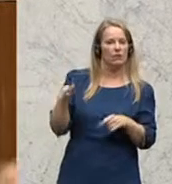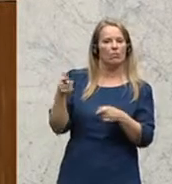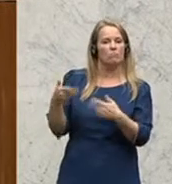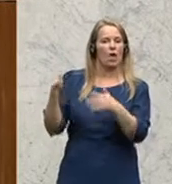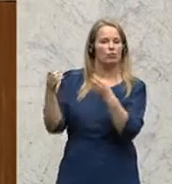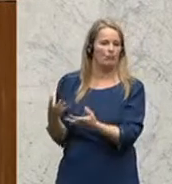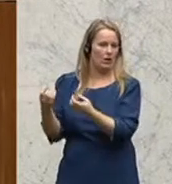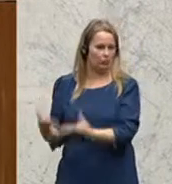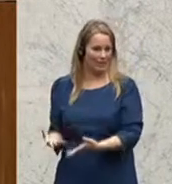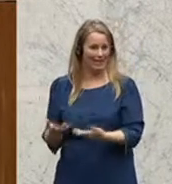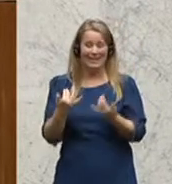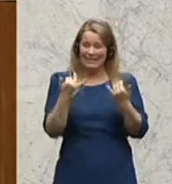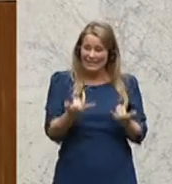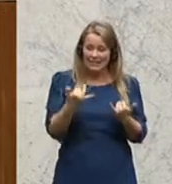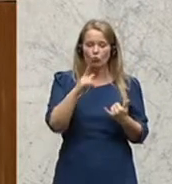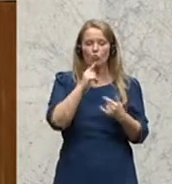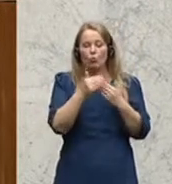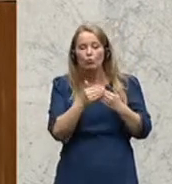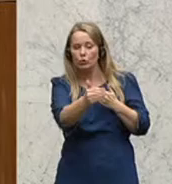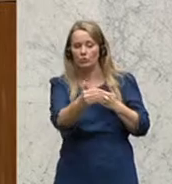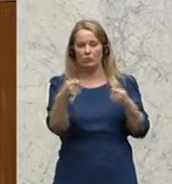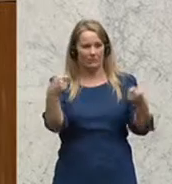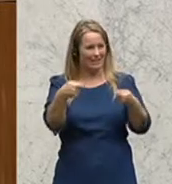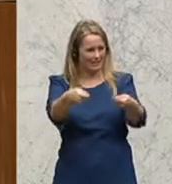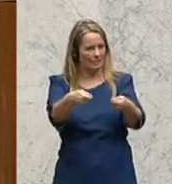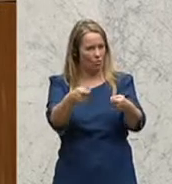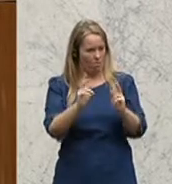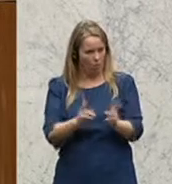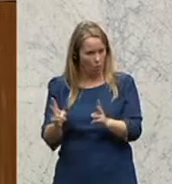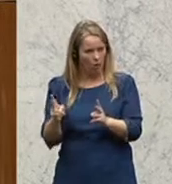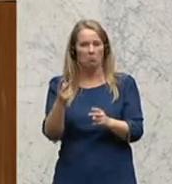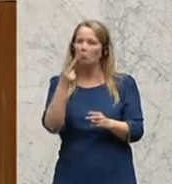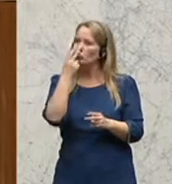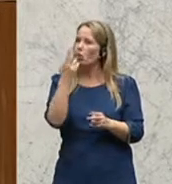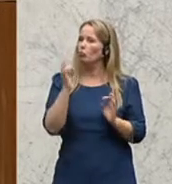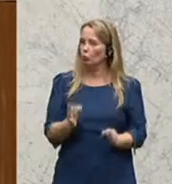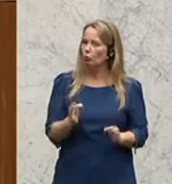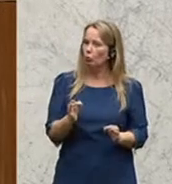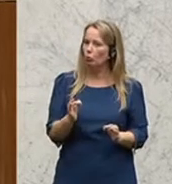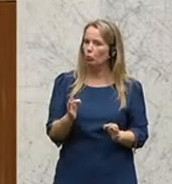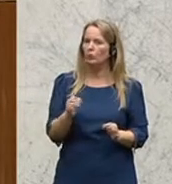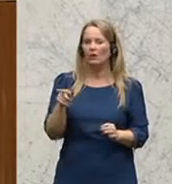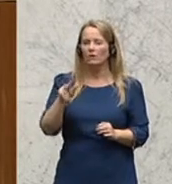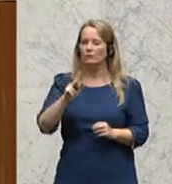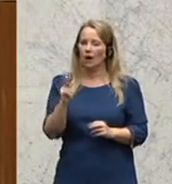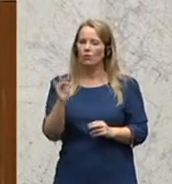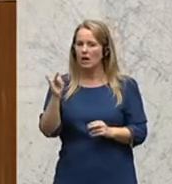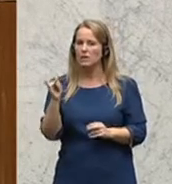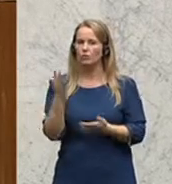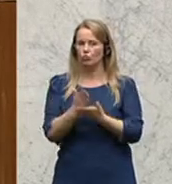Auch wenn die derzeitige kurzfristige Finanzierung sehr gut klingt, hungert der VKI schon